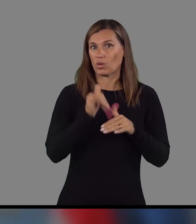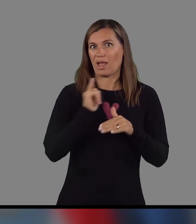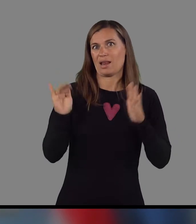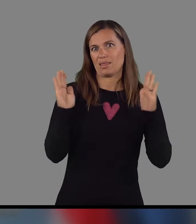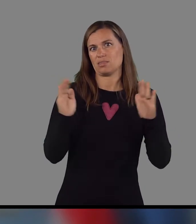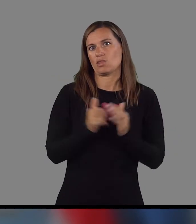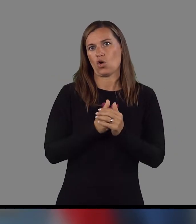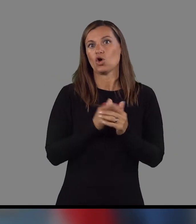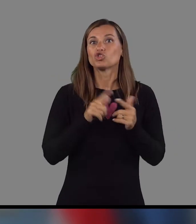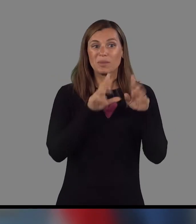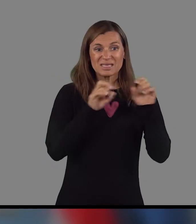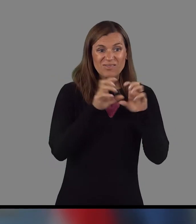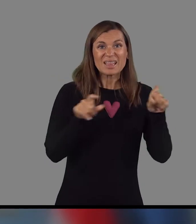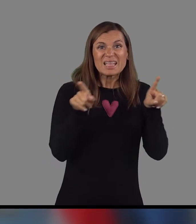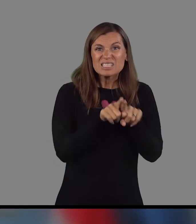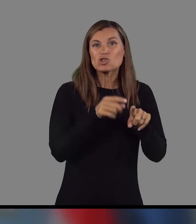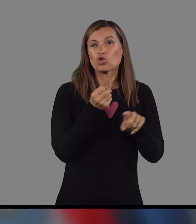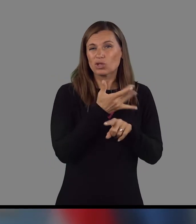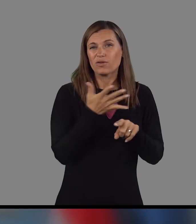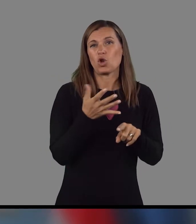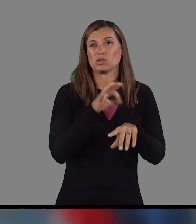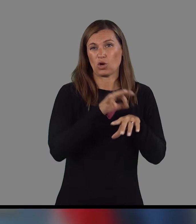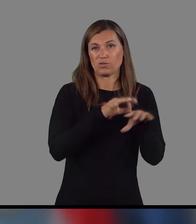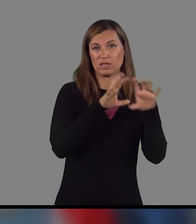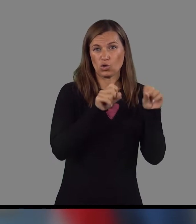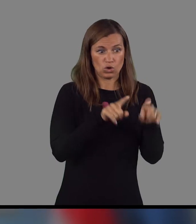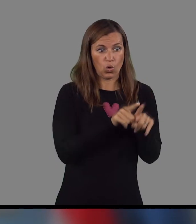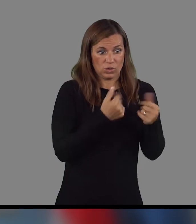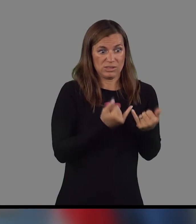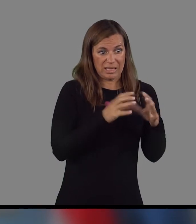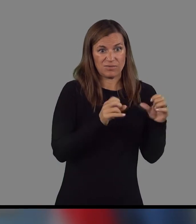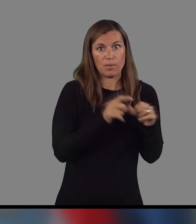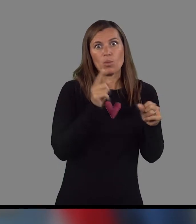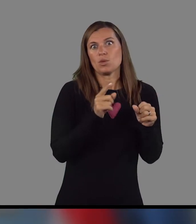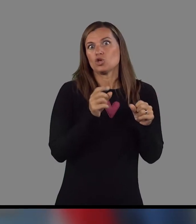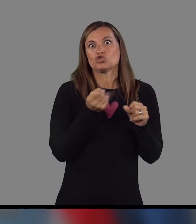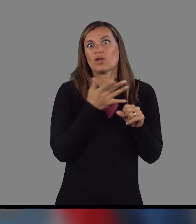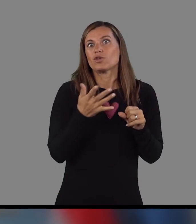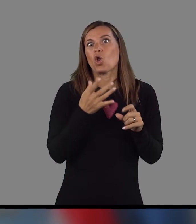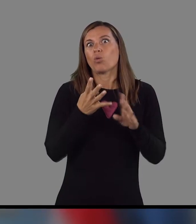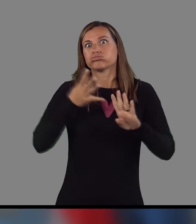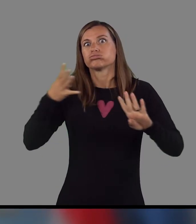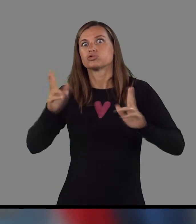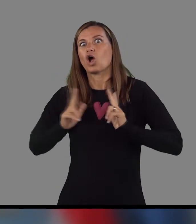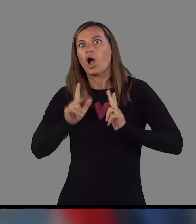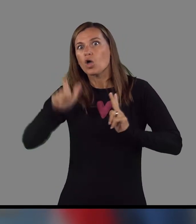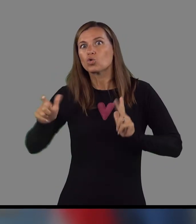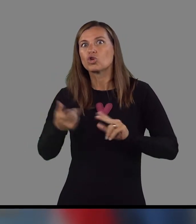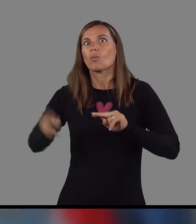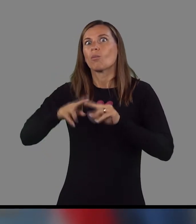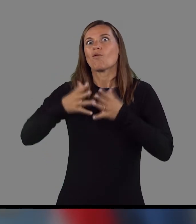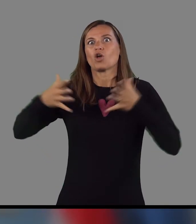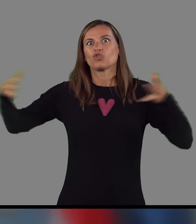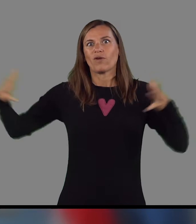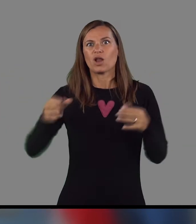izvedli isto število zdravstvenih storitev, kot jih izvajamo, bi se nam število nedopustno čakajočih vsako leto povečevalo. Torej, moramo